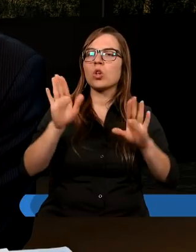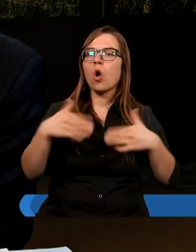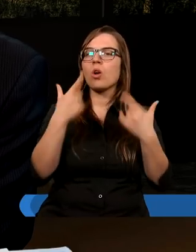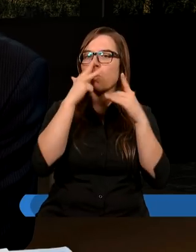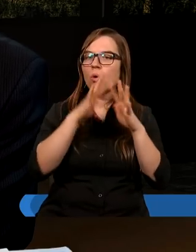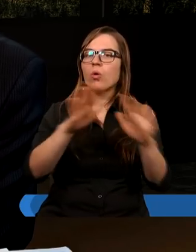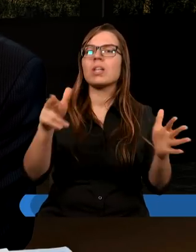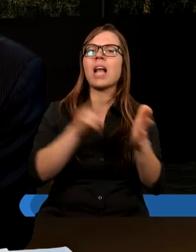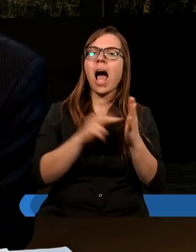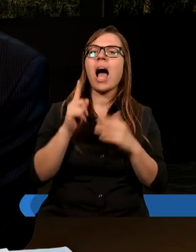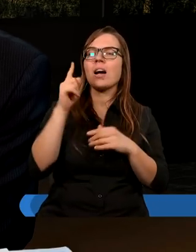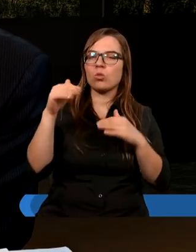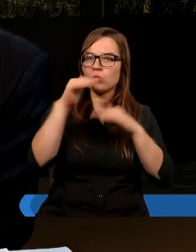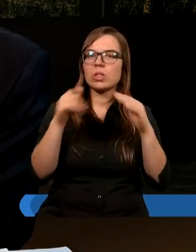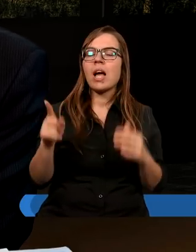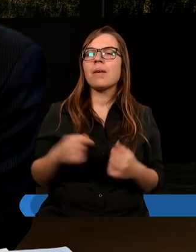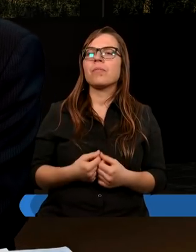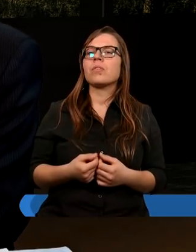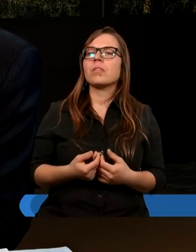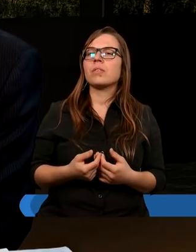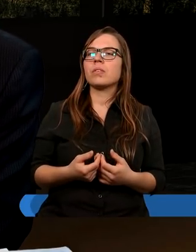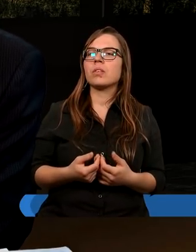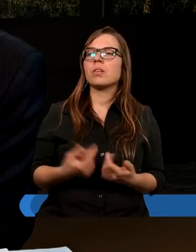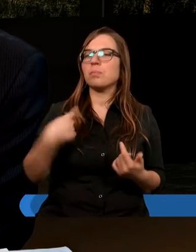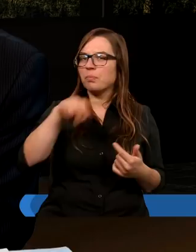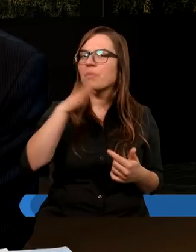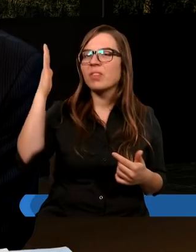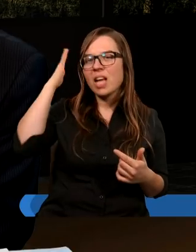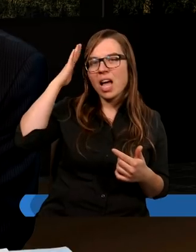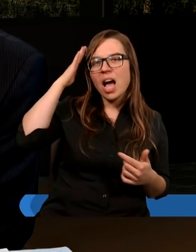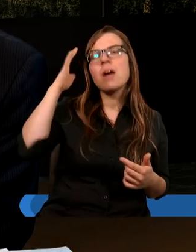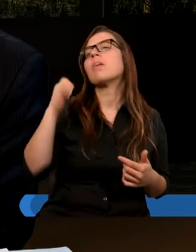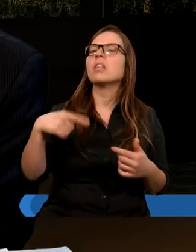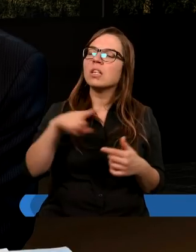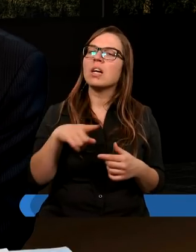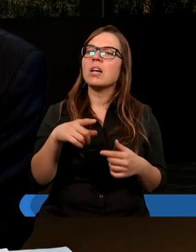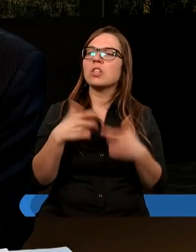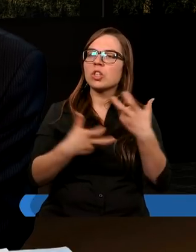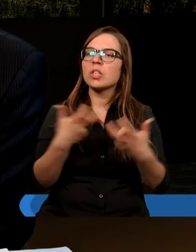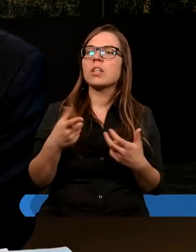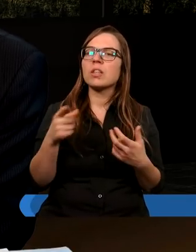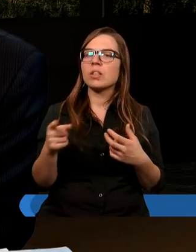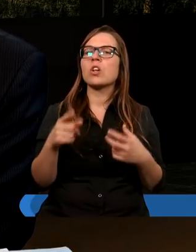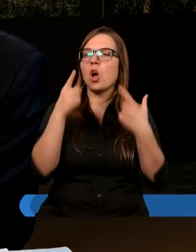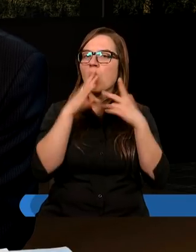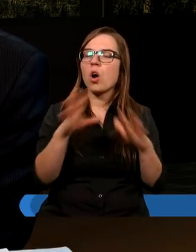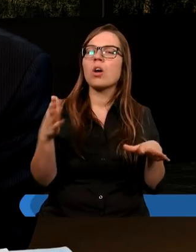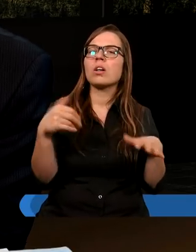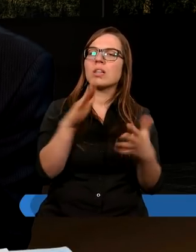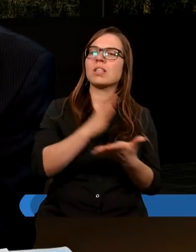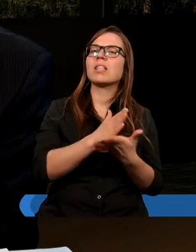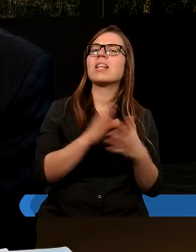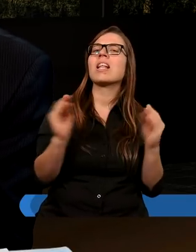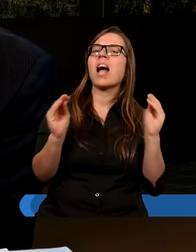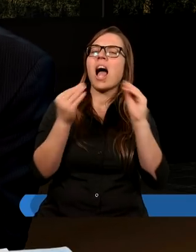ukazany na górze. My wiemy, że cień ukazuje tylko